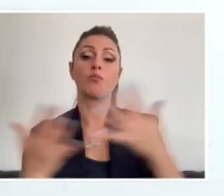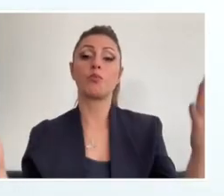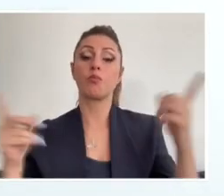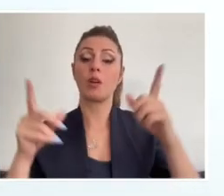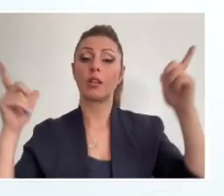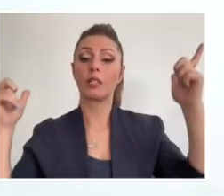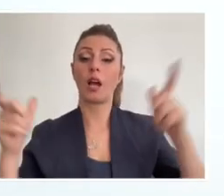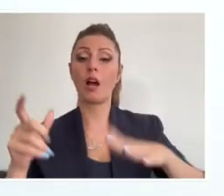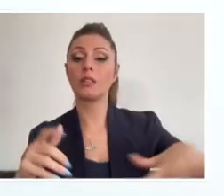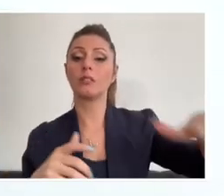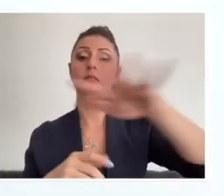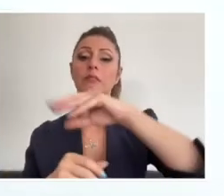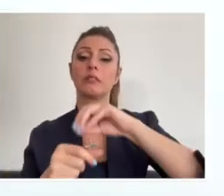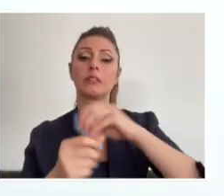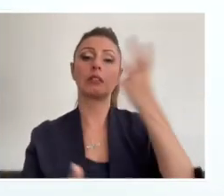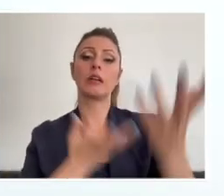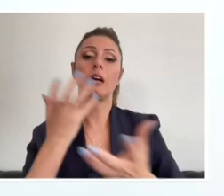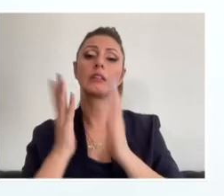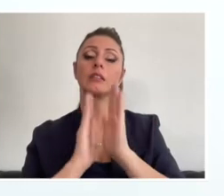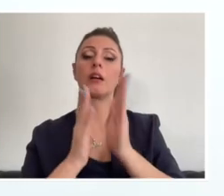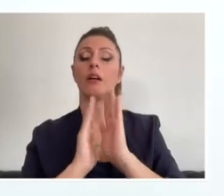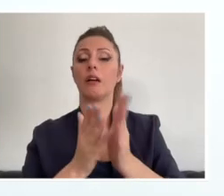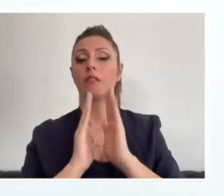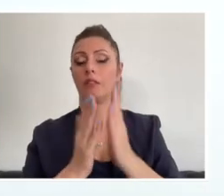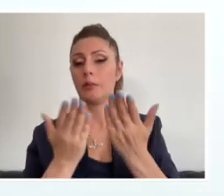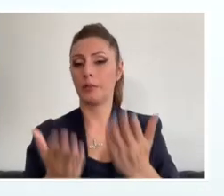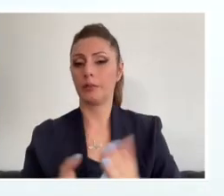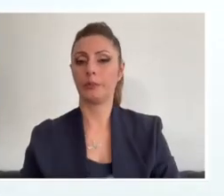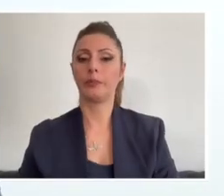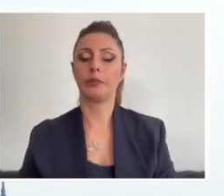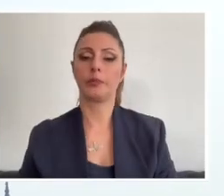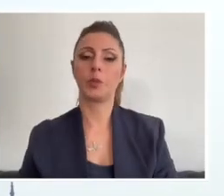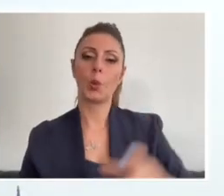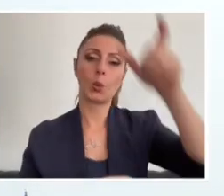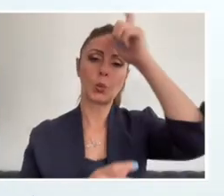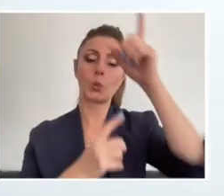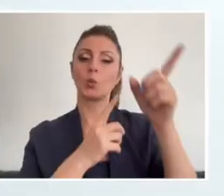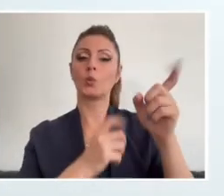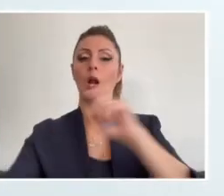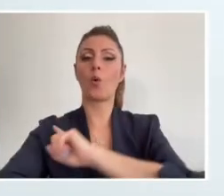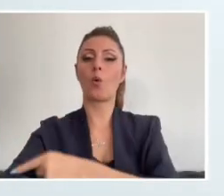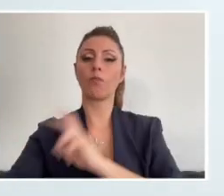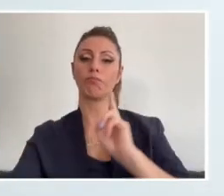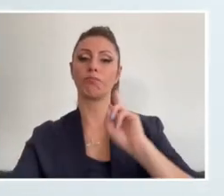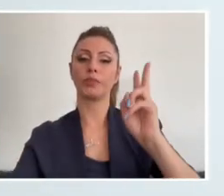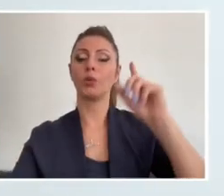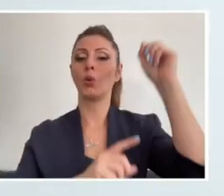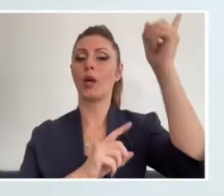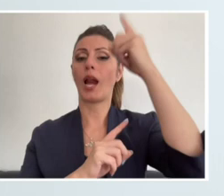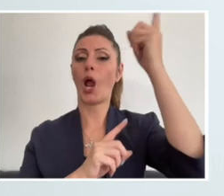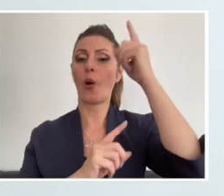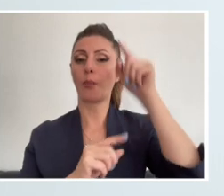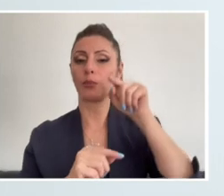coğrafyada bu yangın gün boyu devam etti. İşte bir başka, Türk Silahlı Kuvvetleri'ne ait bir helikopter,